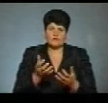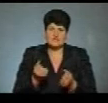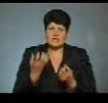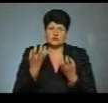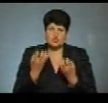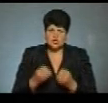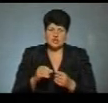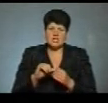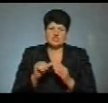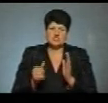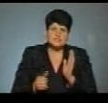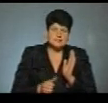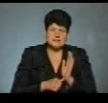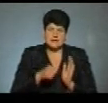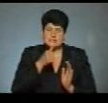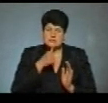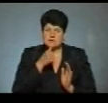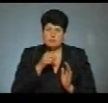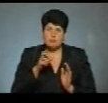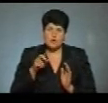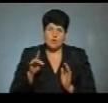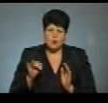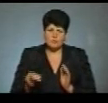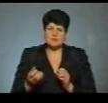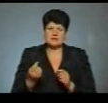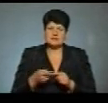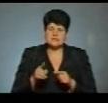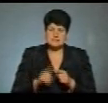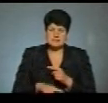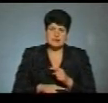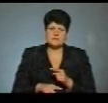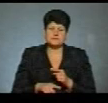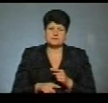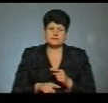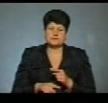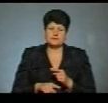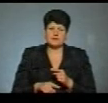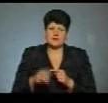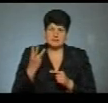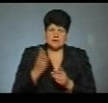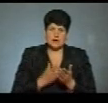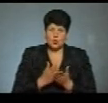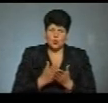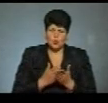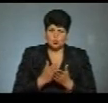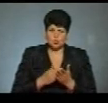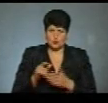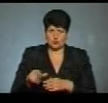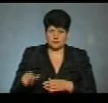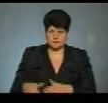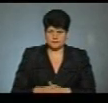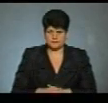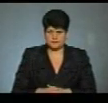16 проб, це ще 13 підопічних і 3 обслуговуючого персоналу.